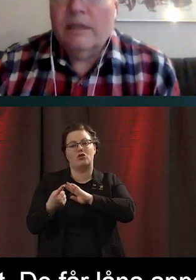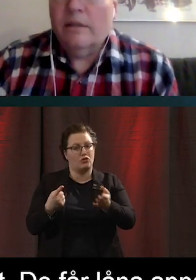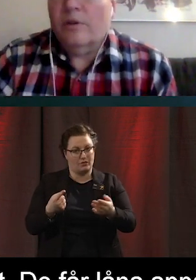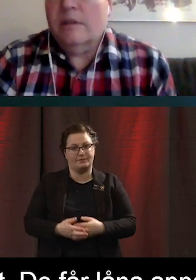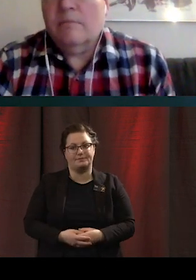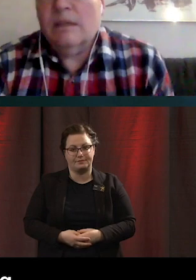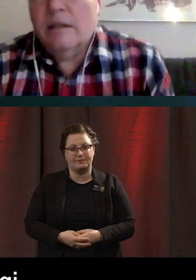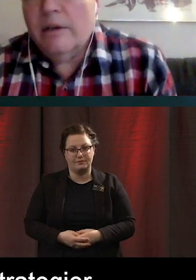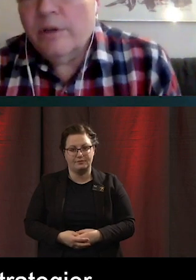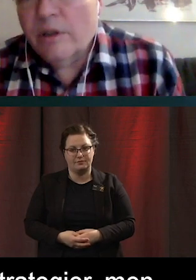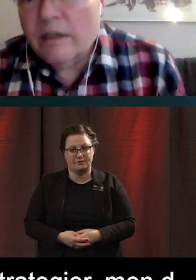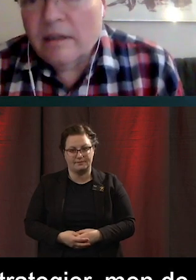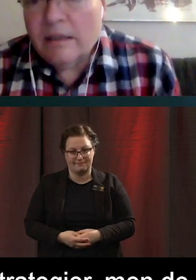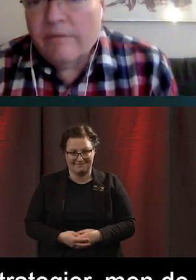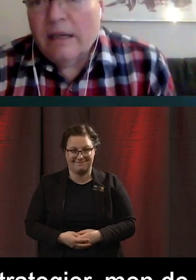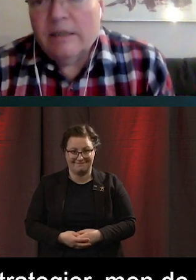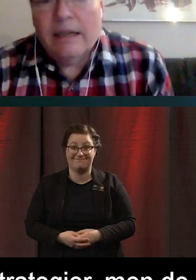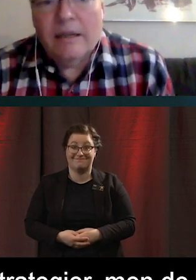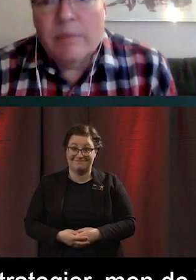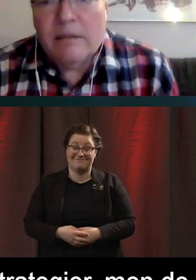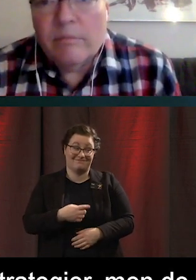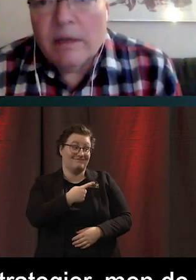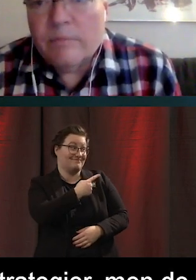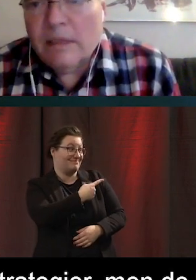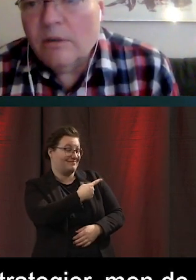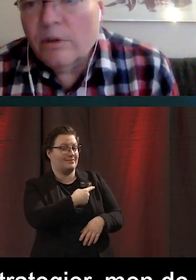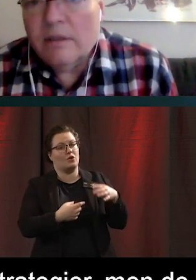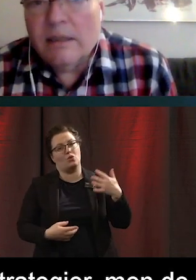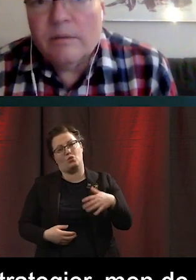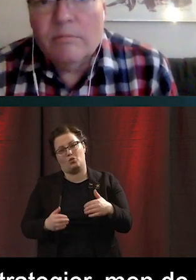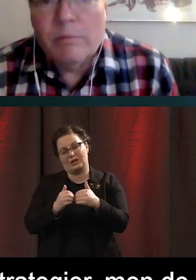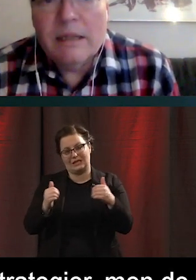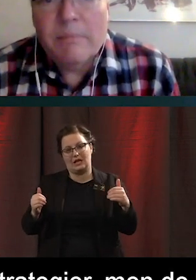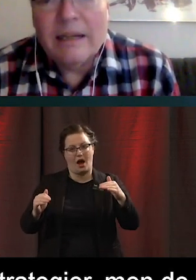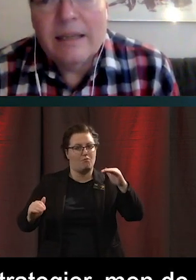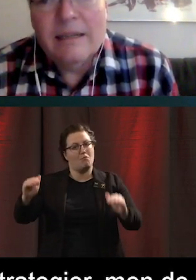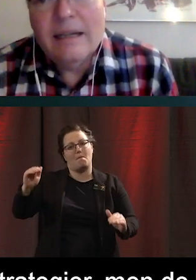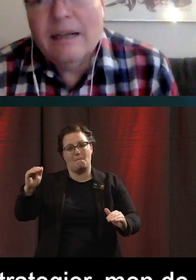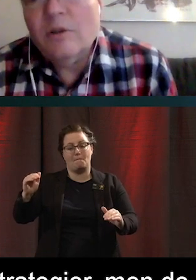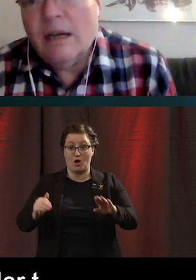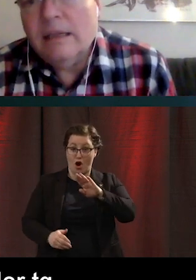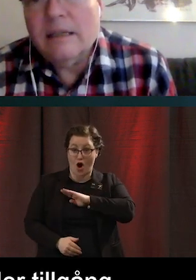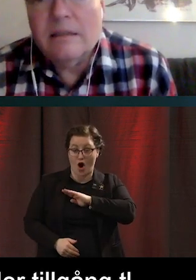Vi ser också i den här undersökningen att det är en väldig skillnad med tillgången till ett mobilt bank-ID eller någon annat